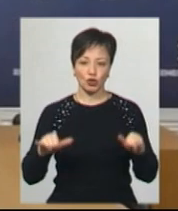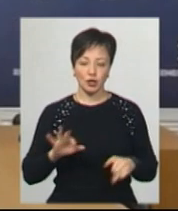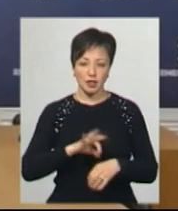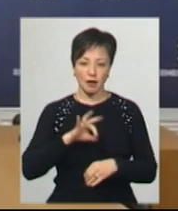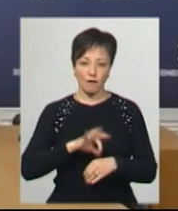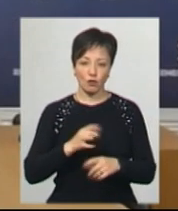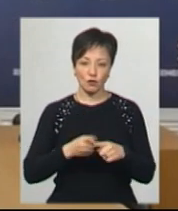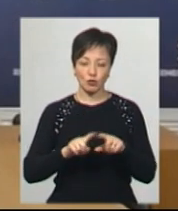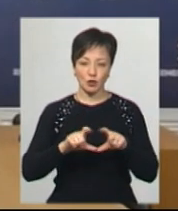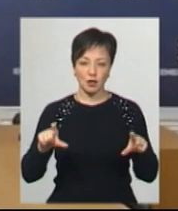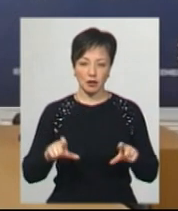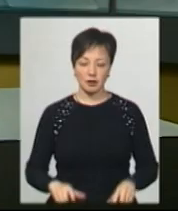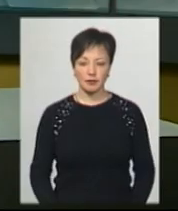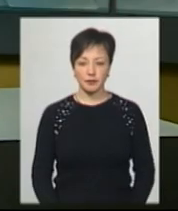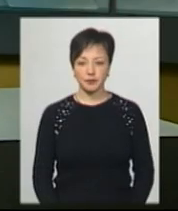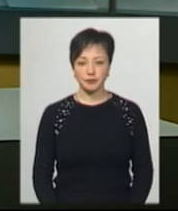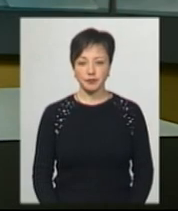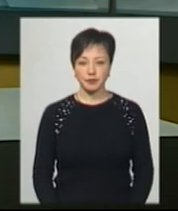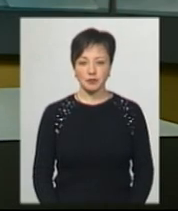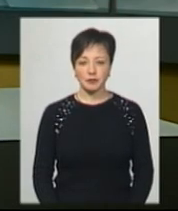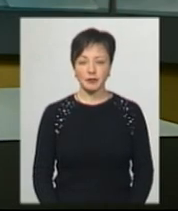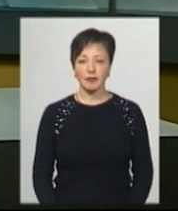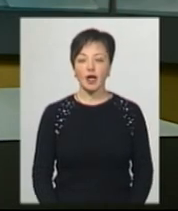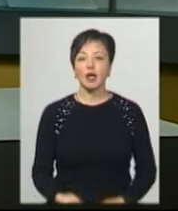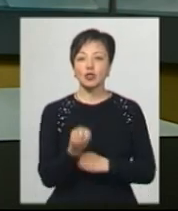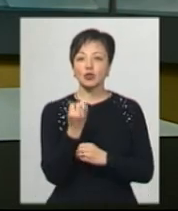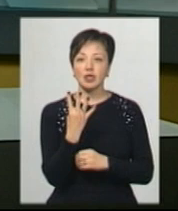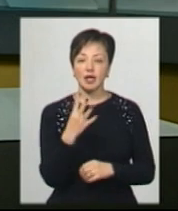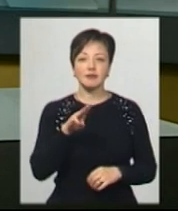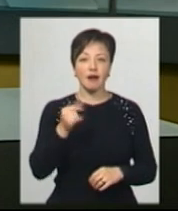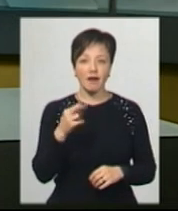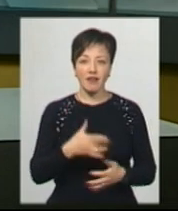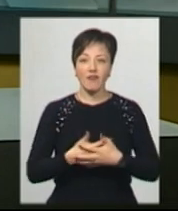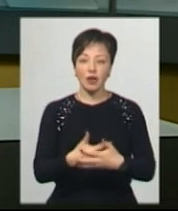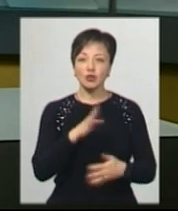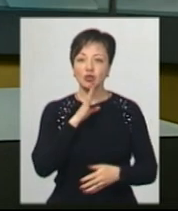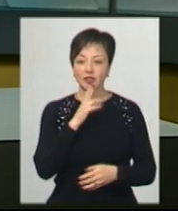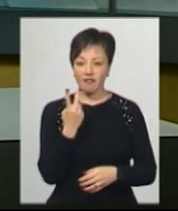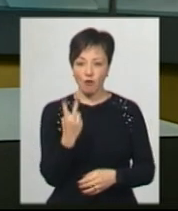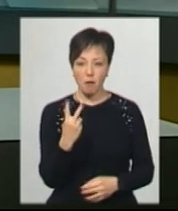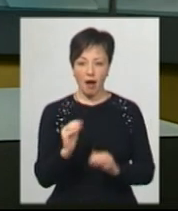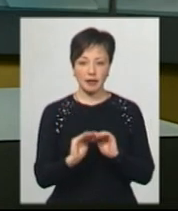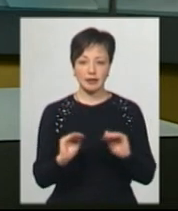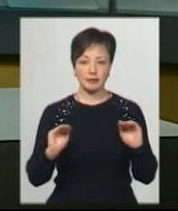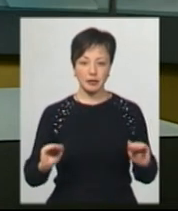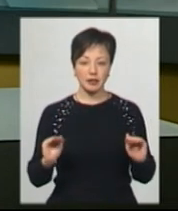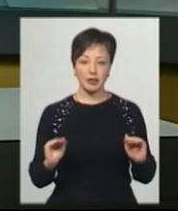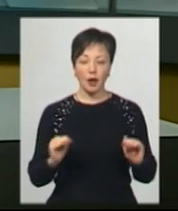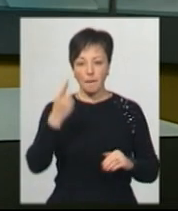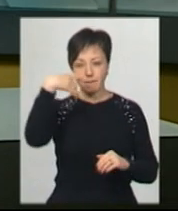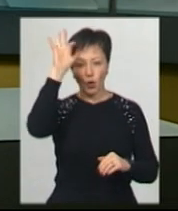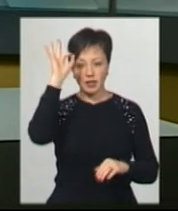захворюваності в цьому закладі. Нагадаємо, 14 травня вагітну жінку з двома неповнолітніми дітьми